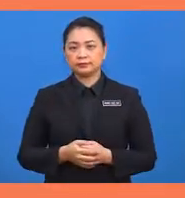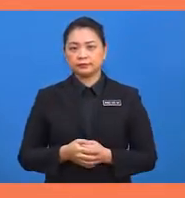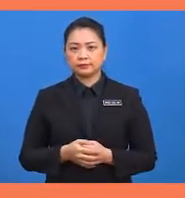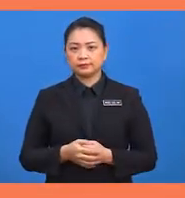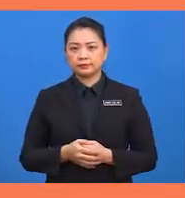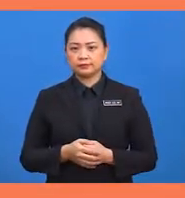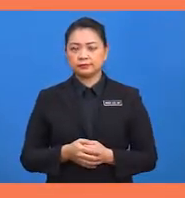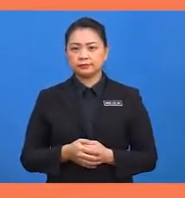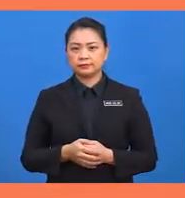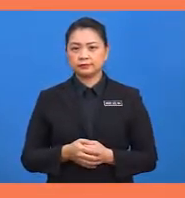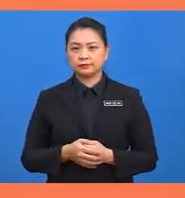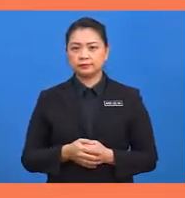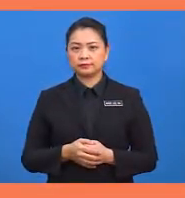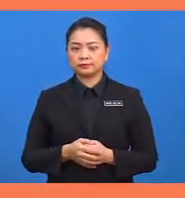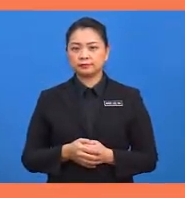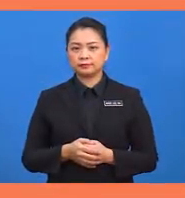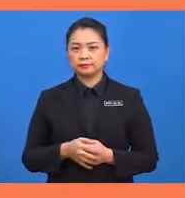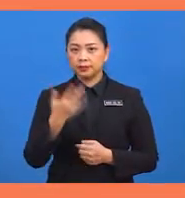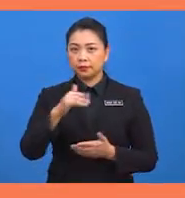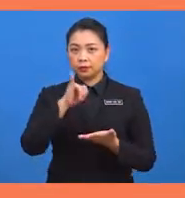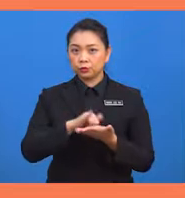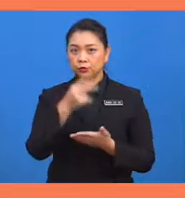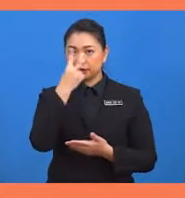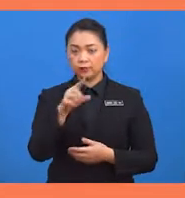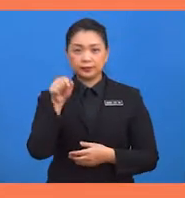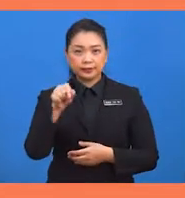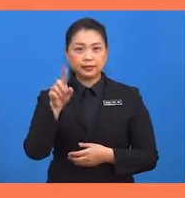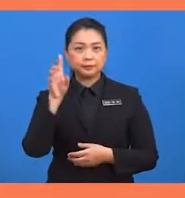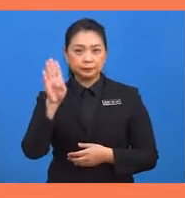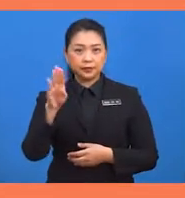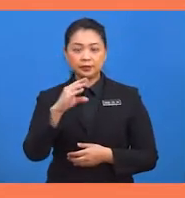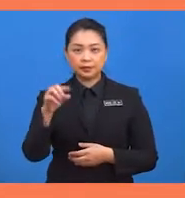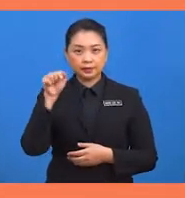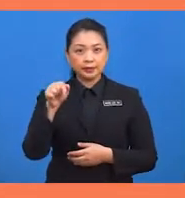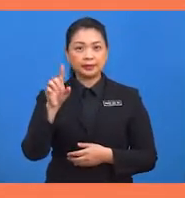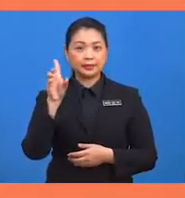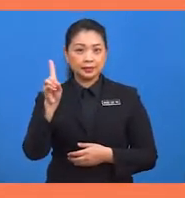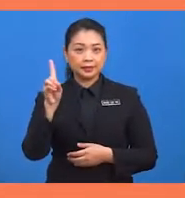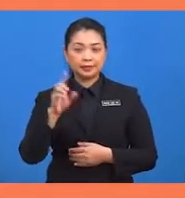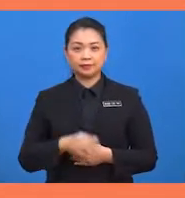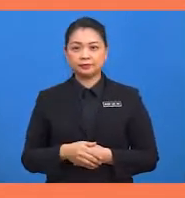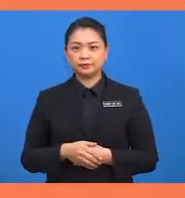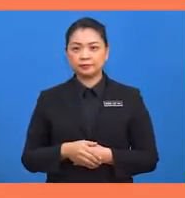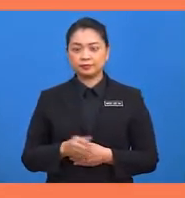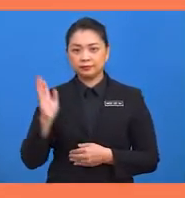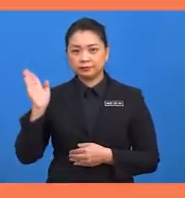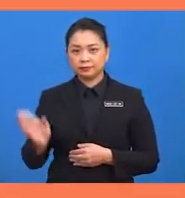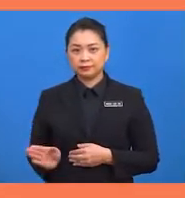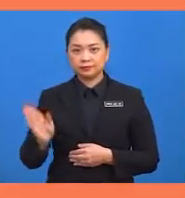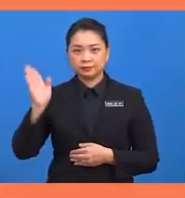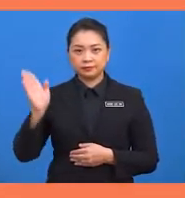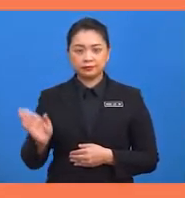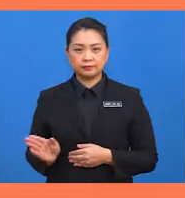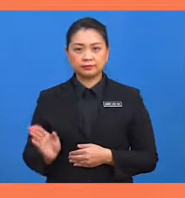sudut pada titik ketenjenan B dan D, sudut CBO dan sudut